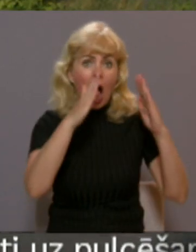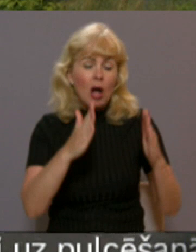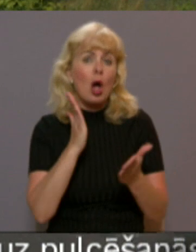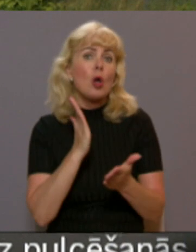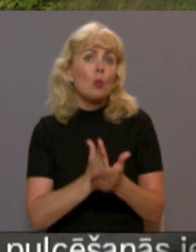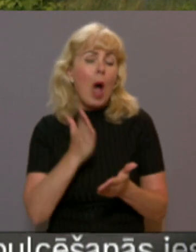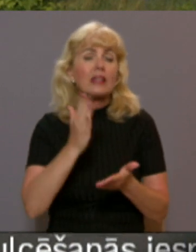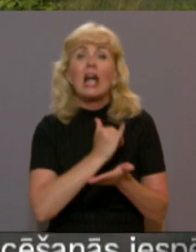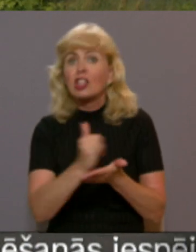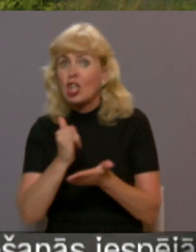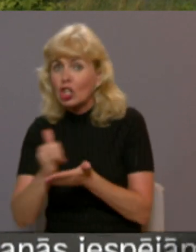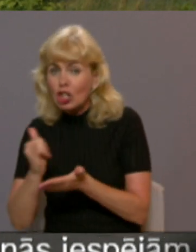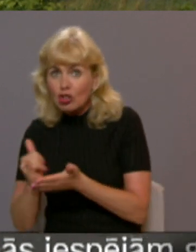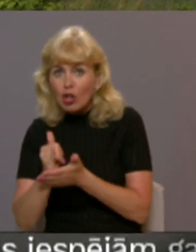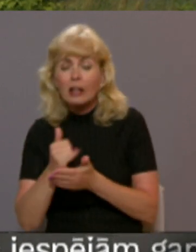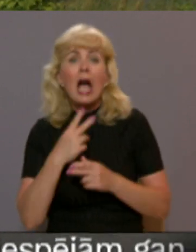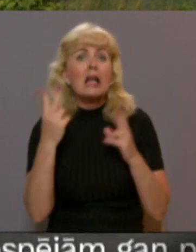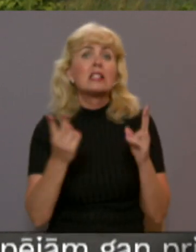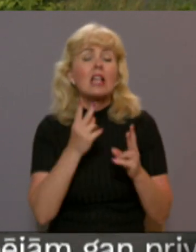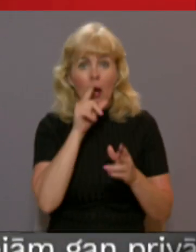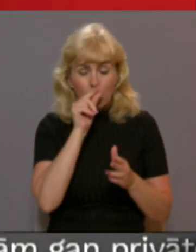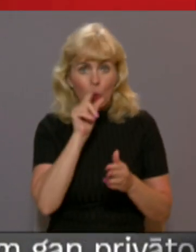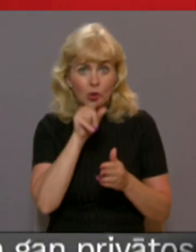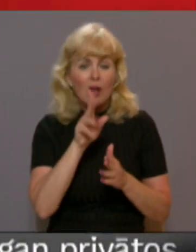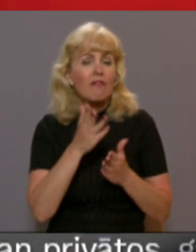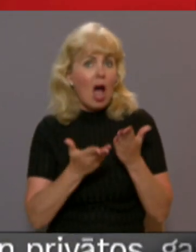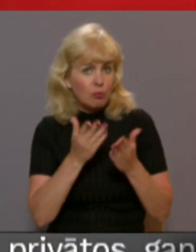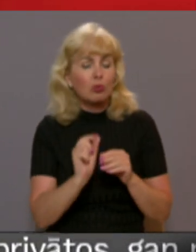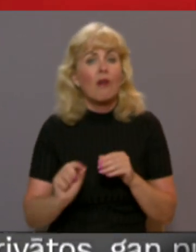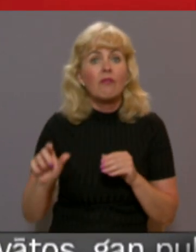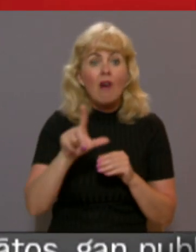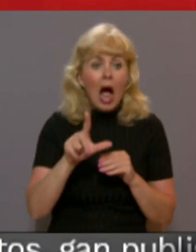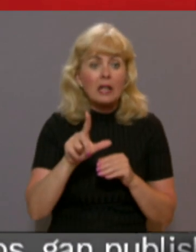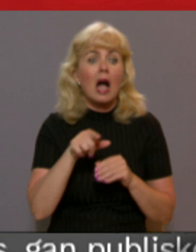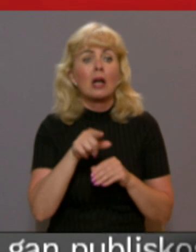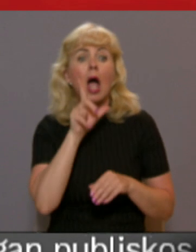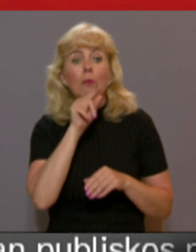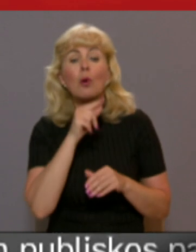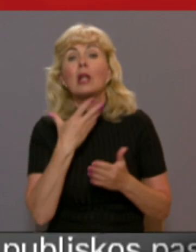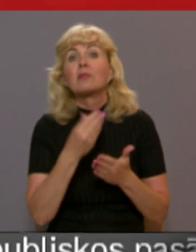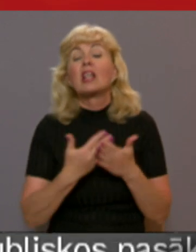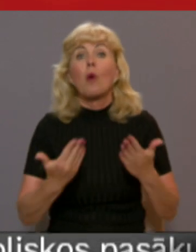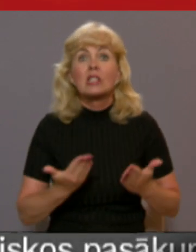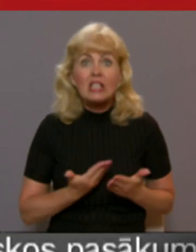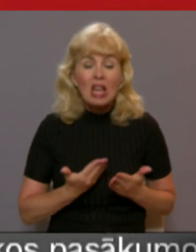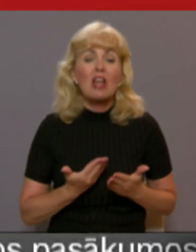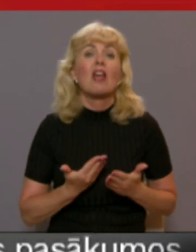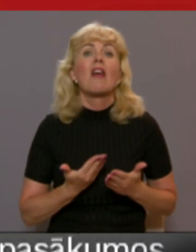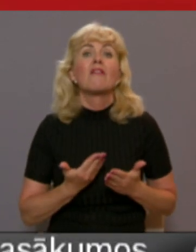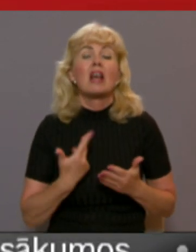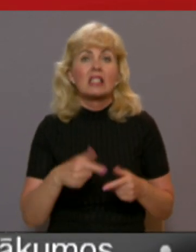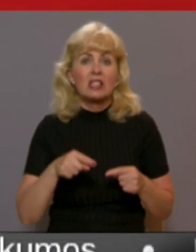tīrīšanas darbi un satikušo putnu varēja būt daudz vairāk. Putniem ir divas ciklas. Viņi bija sasnieguši savu divas ciklu